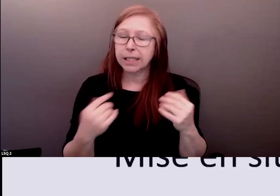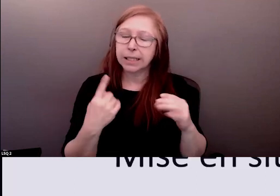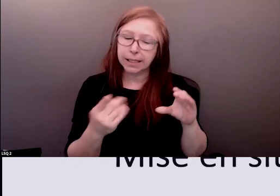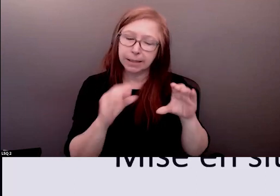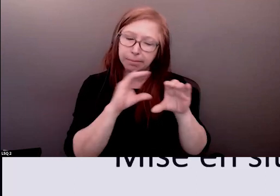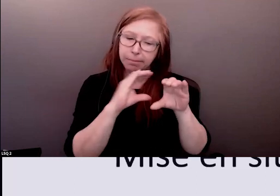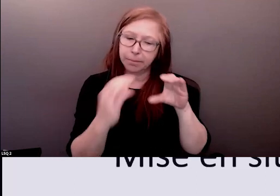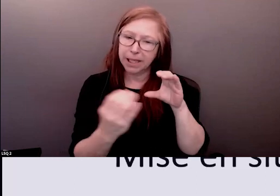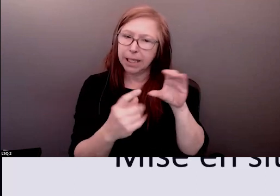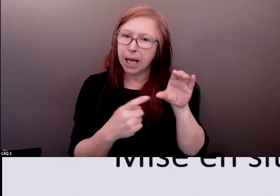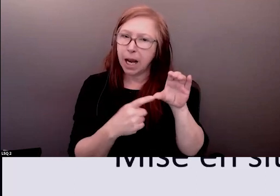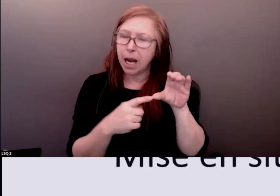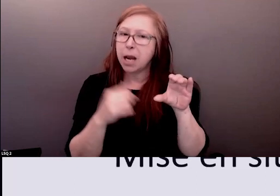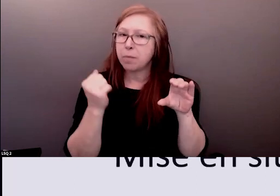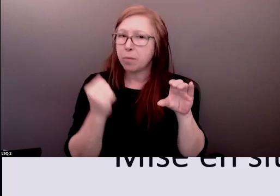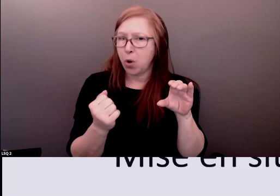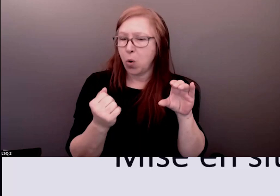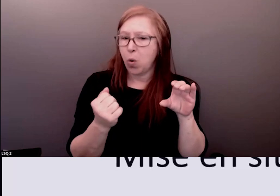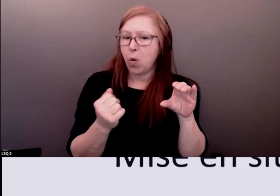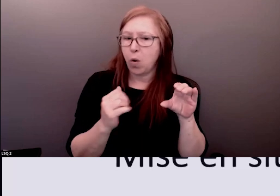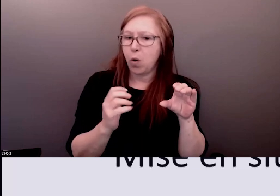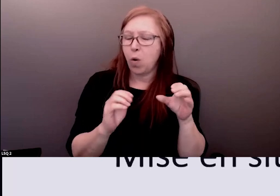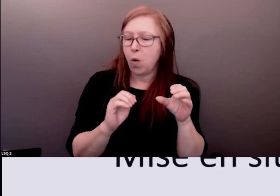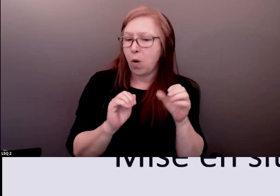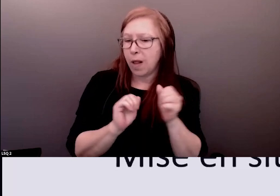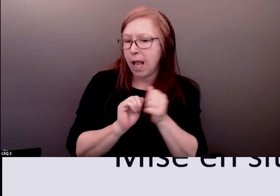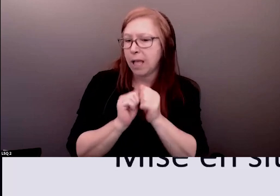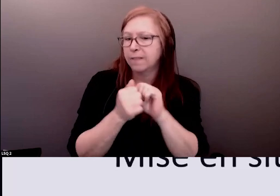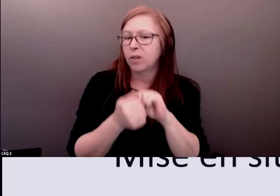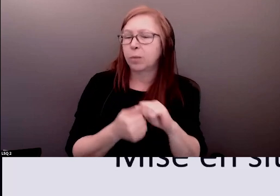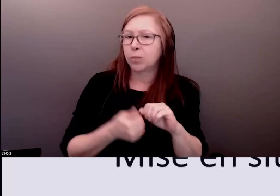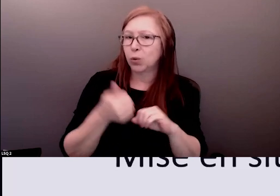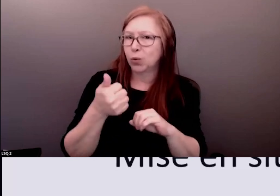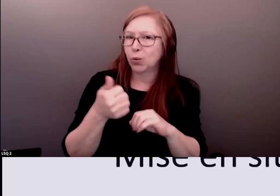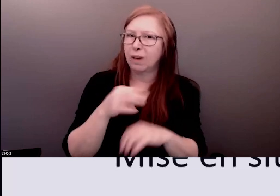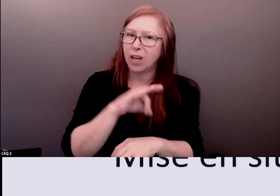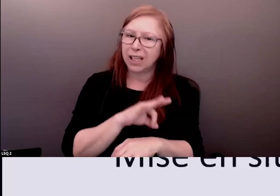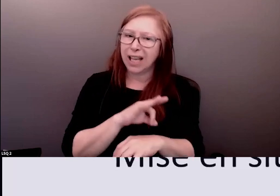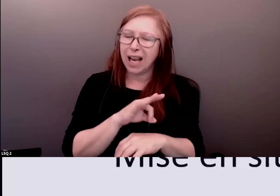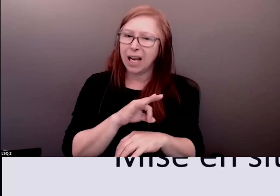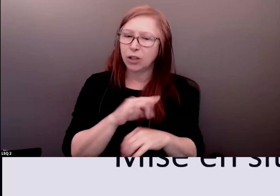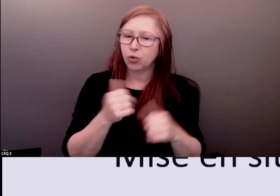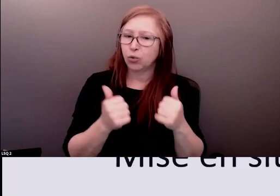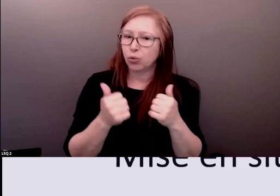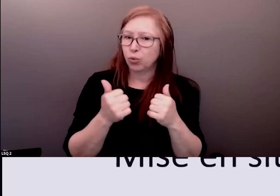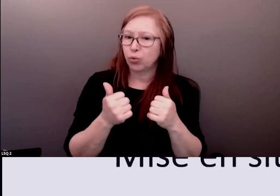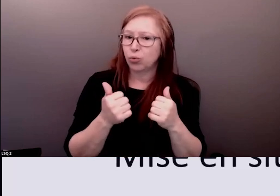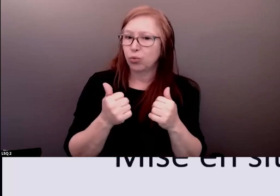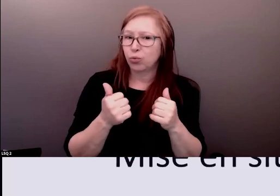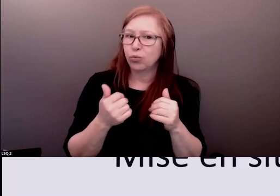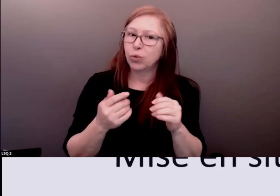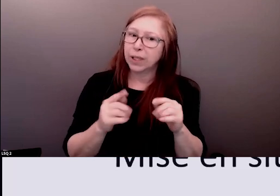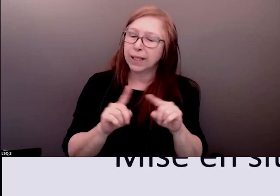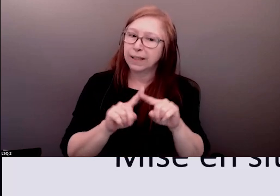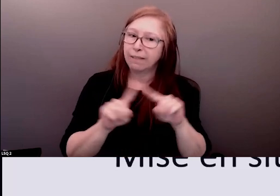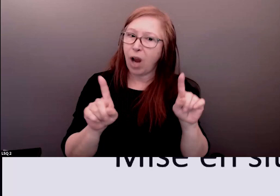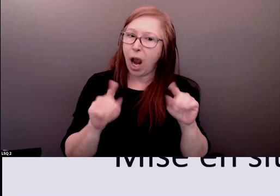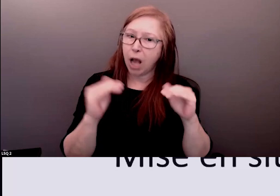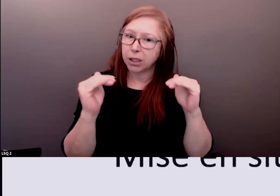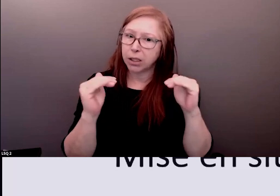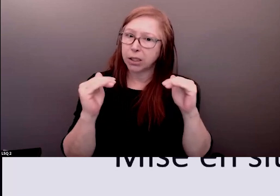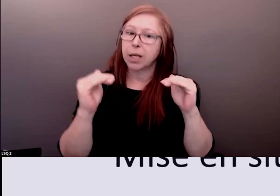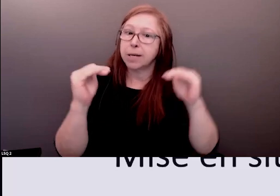et quels seraient les moyens plus fiables et explicites pourraient identifier les problèmes à être résolus et de manière